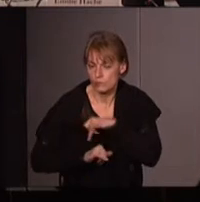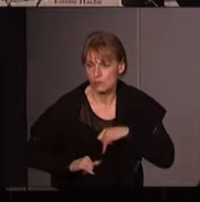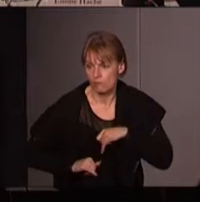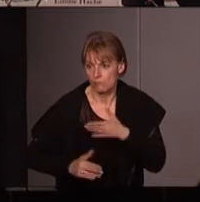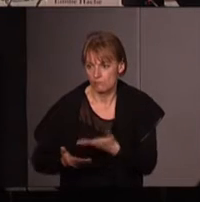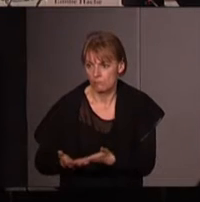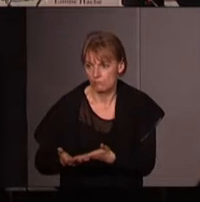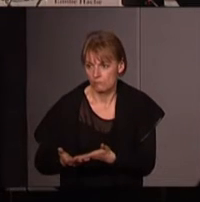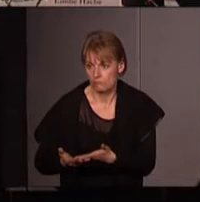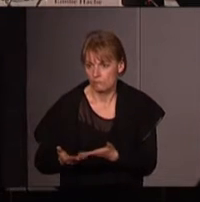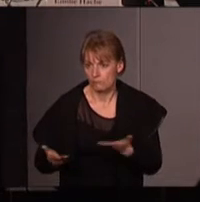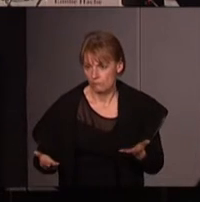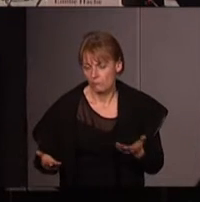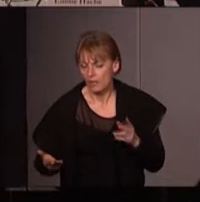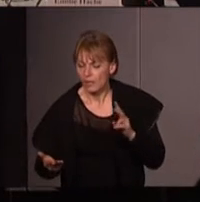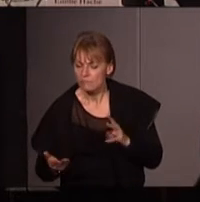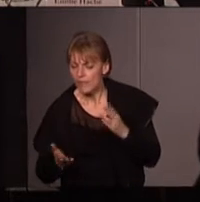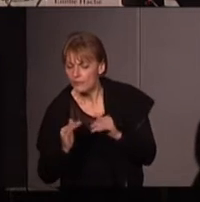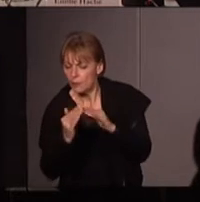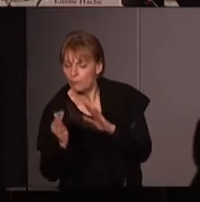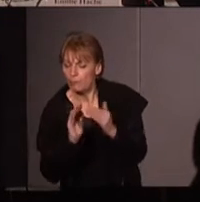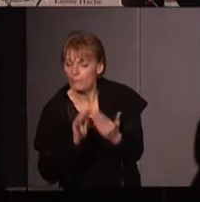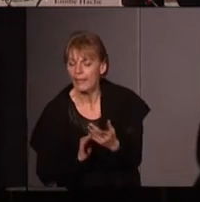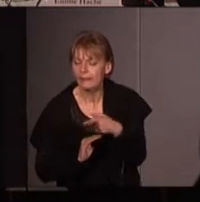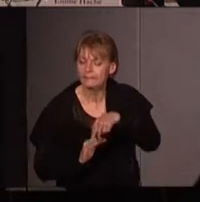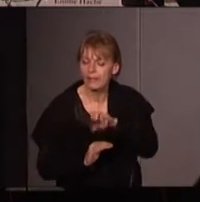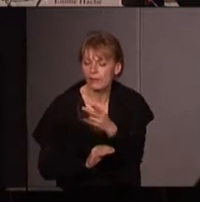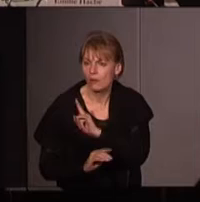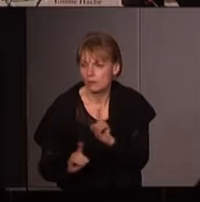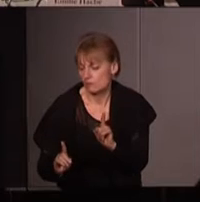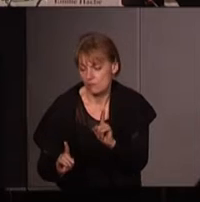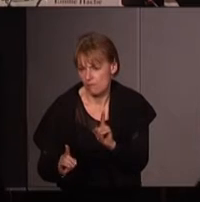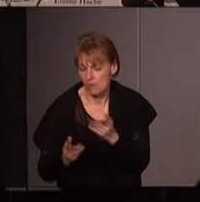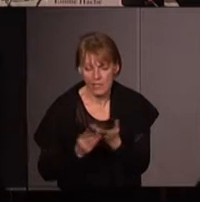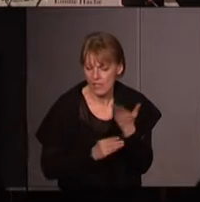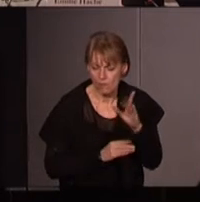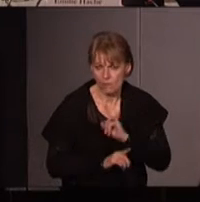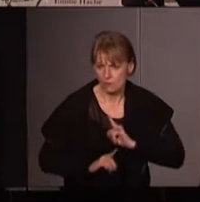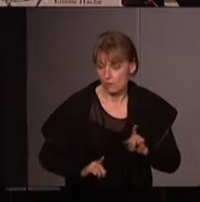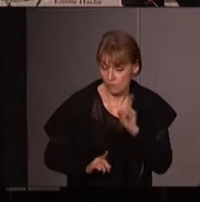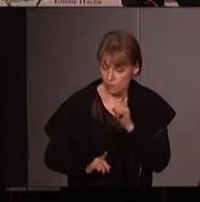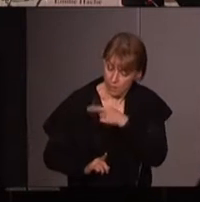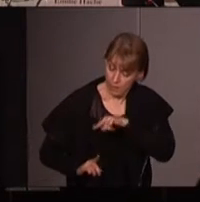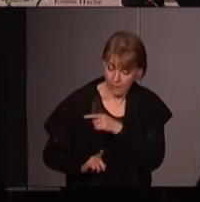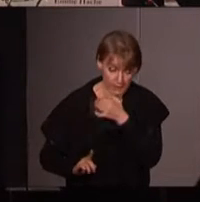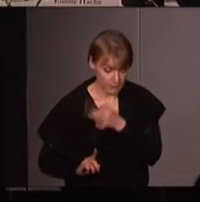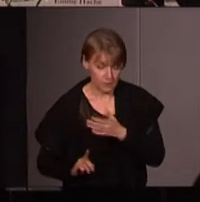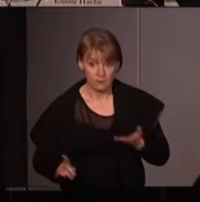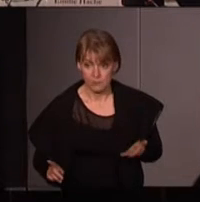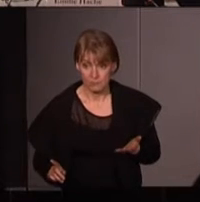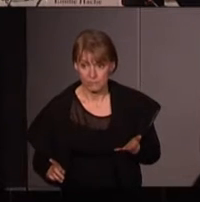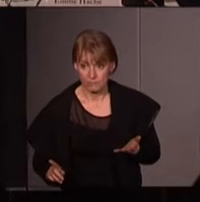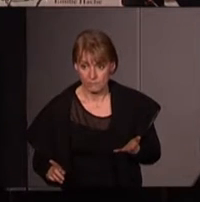non pas le pentagonal ce ne s'est certainement pas et Greenham pas non plus puisqu'elles ont dit on a